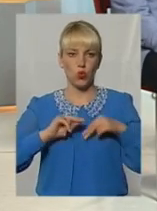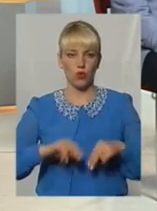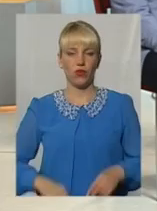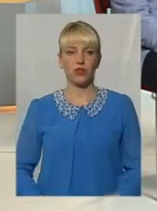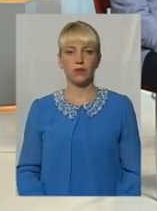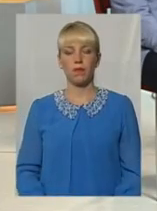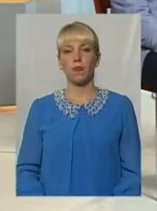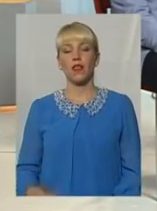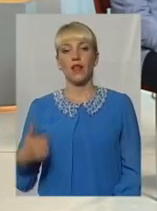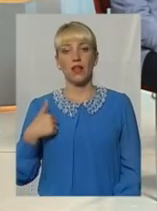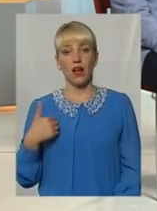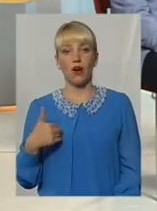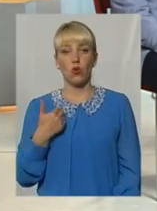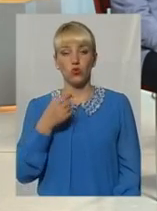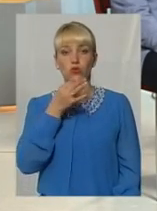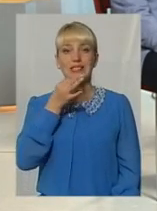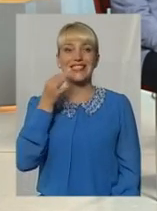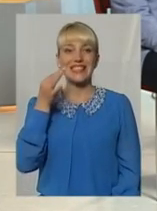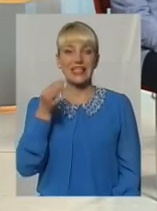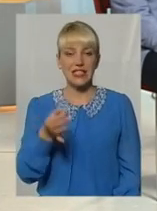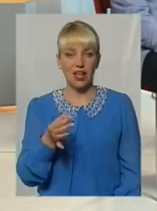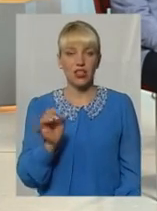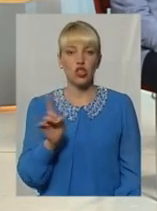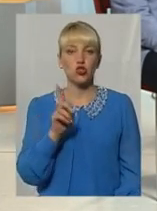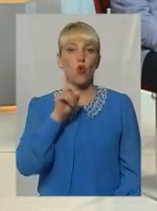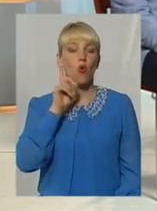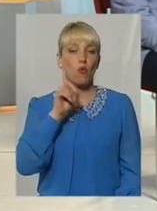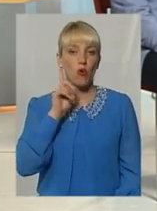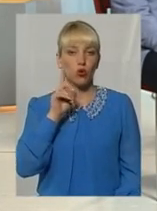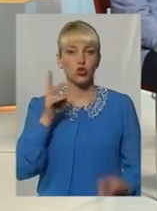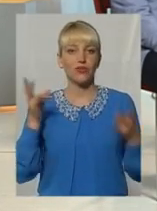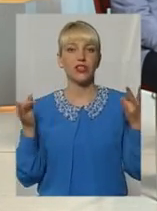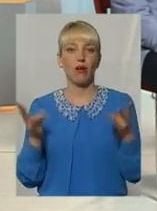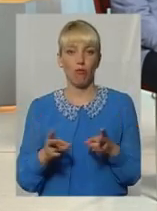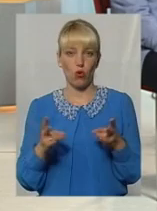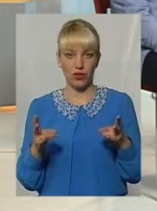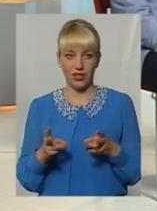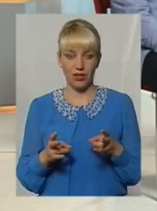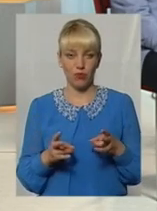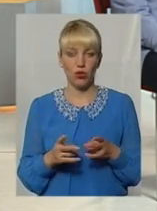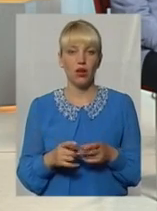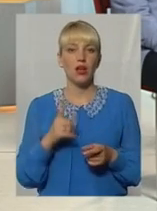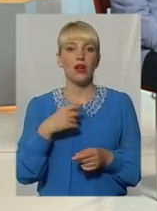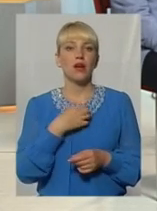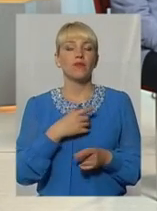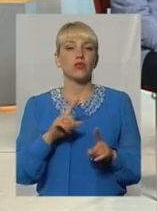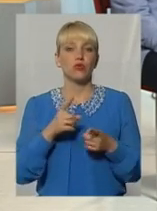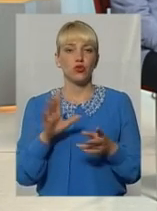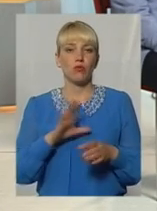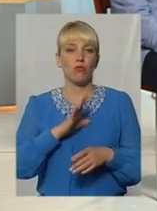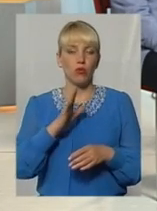Я хочу сказати, що омолоджувати потрібно, по-перше, за того, щоб було безпечно